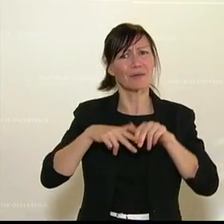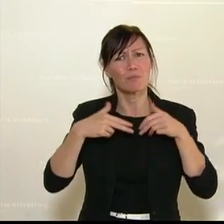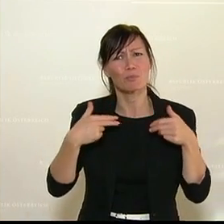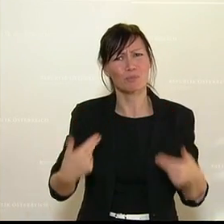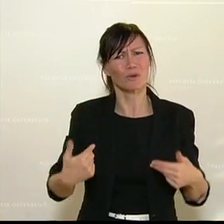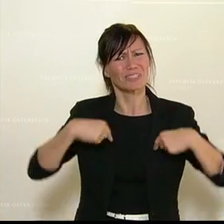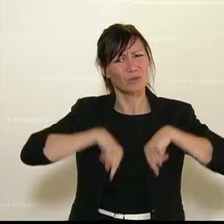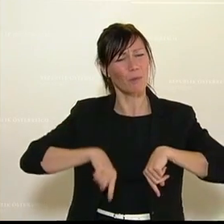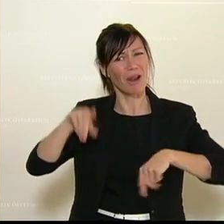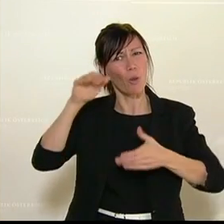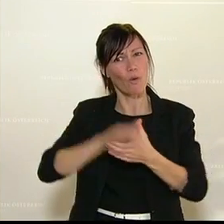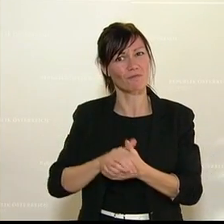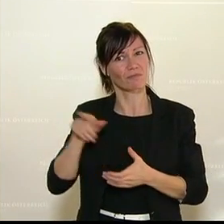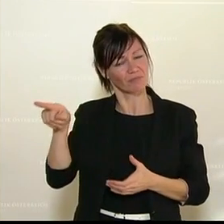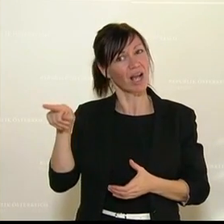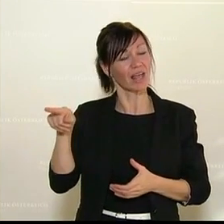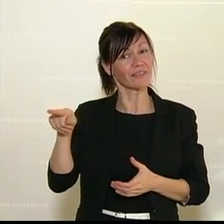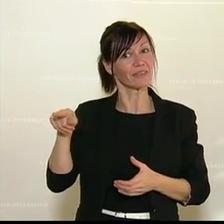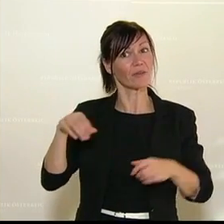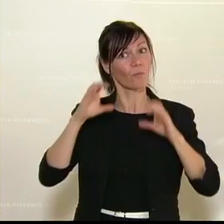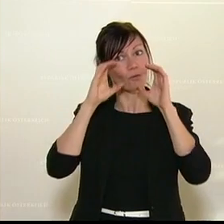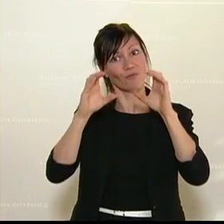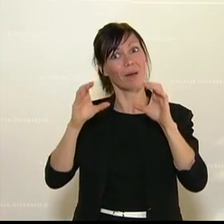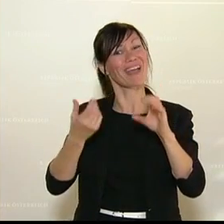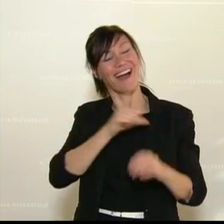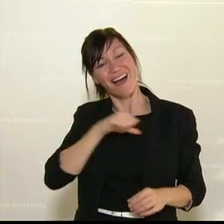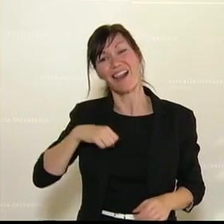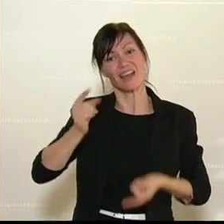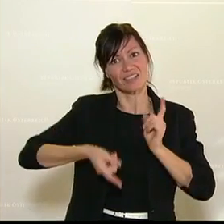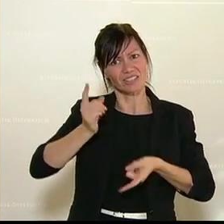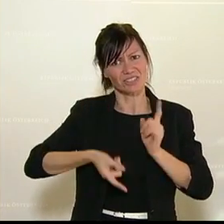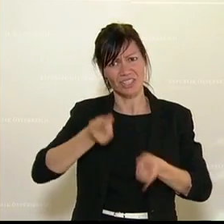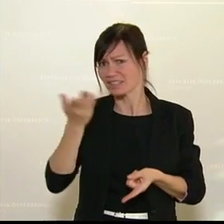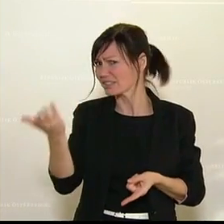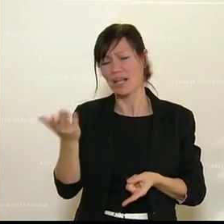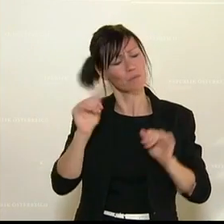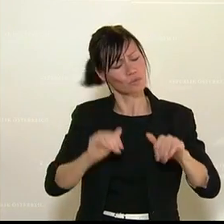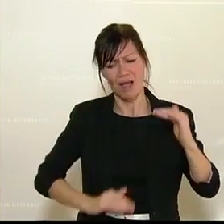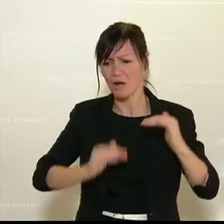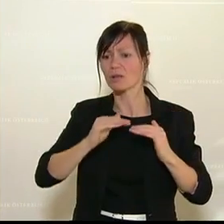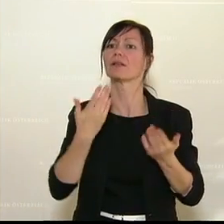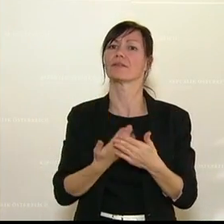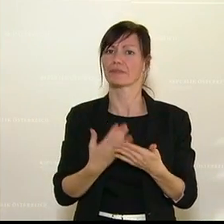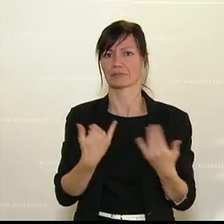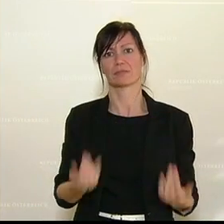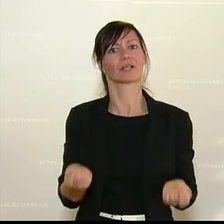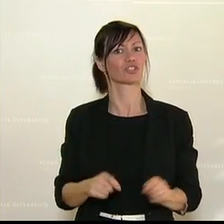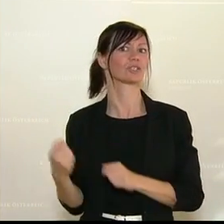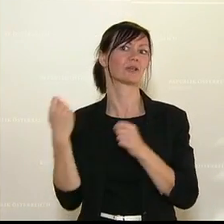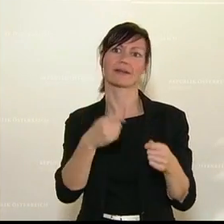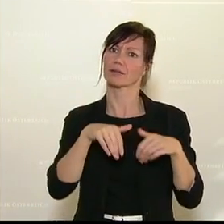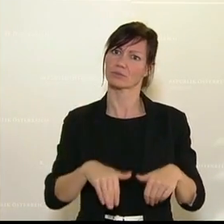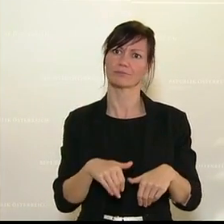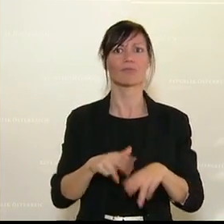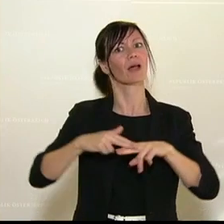diese Schäden abgefedert werden. Und in diesem Sinne darf ich folgenden Entschließungsantrag einbringen. Der